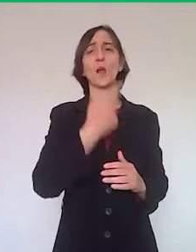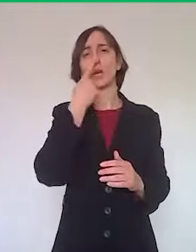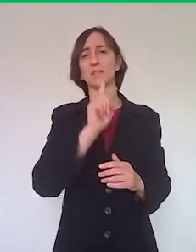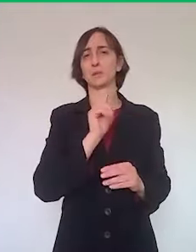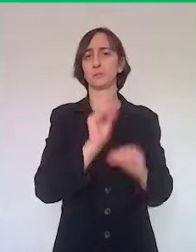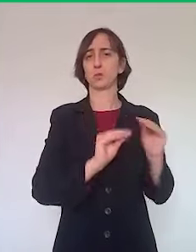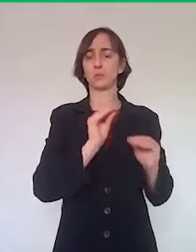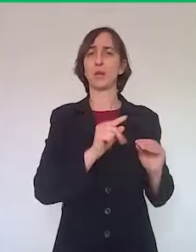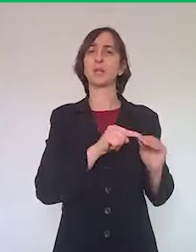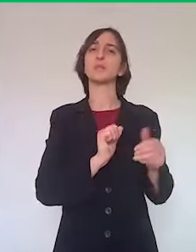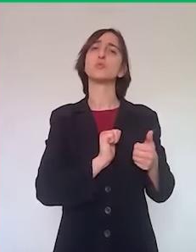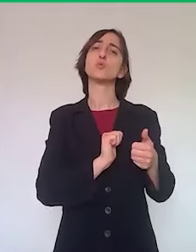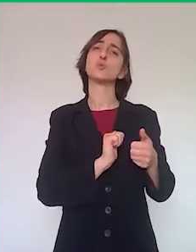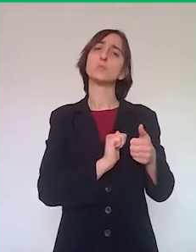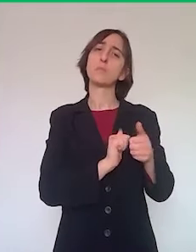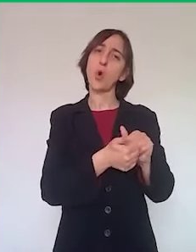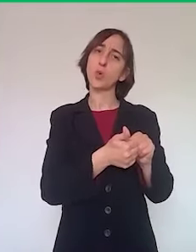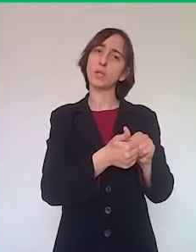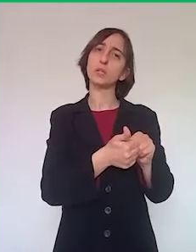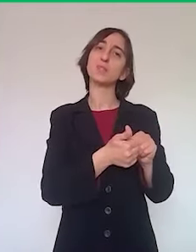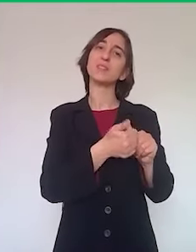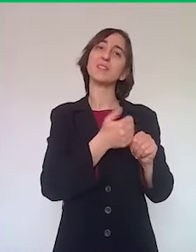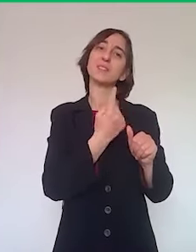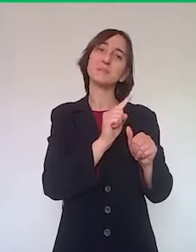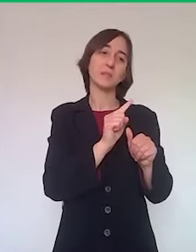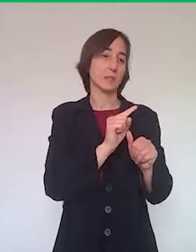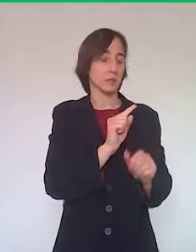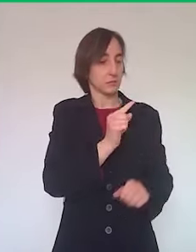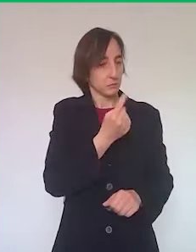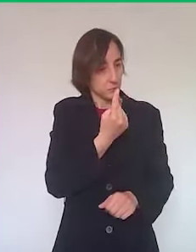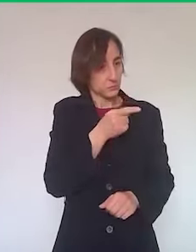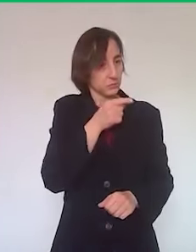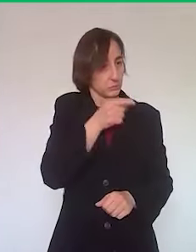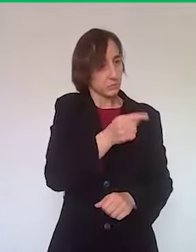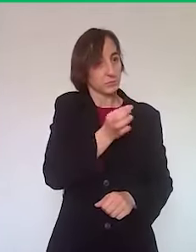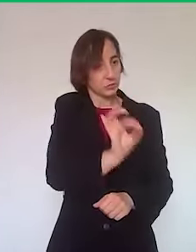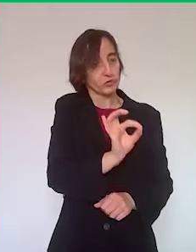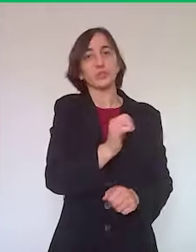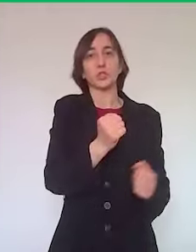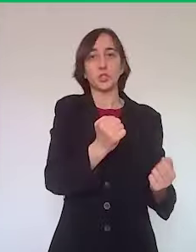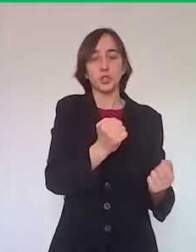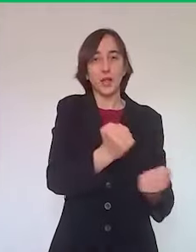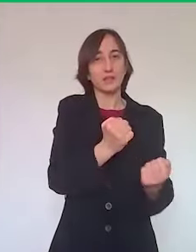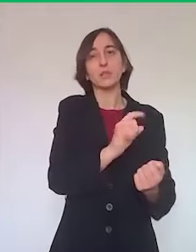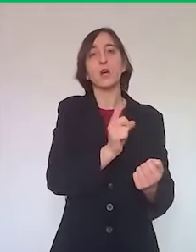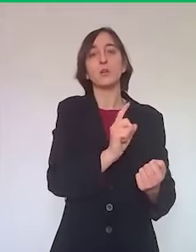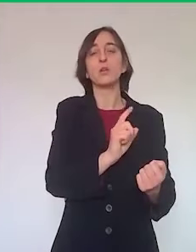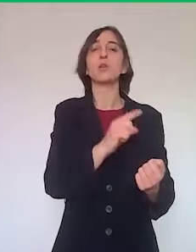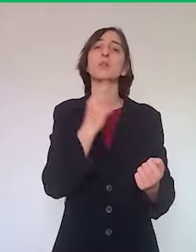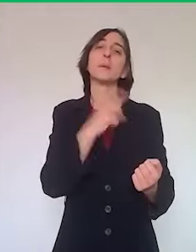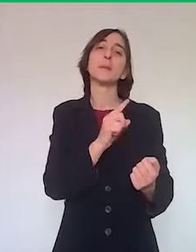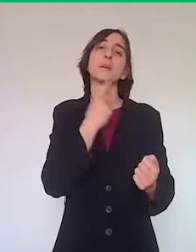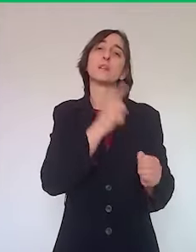sport, non per la specifica attività, ma per le difficoltà che si trovano a vivere le società